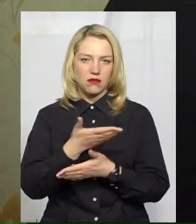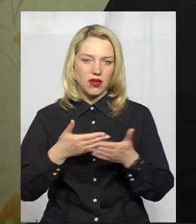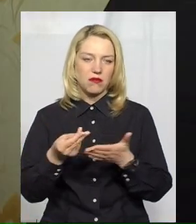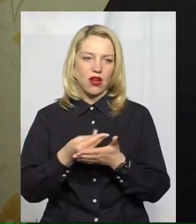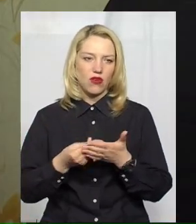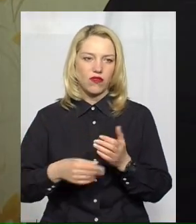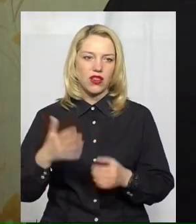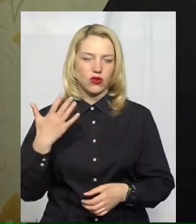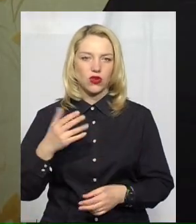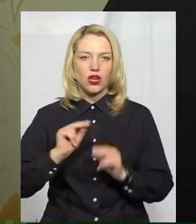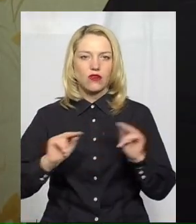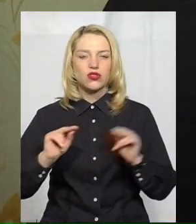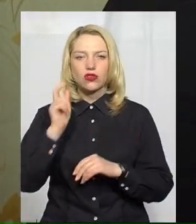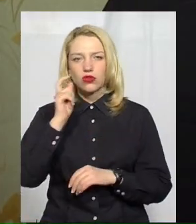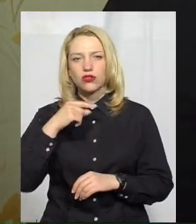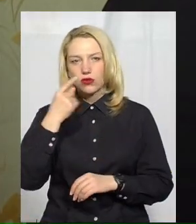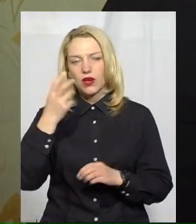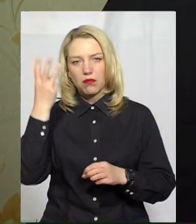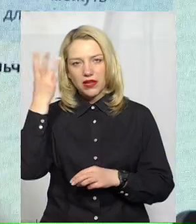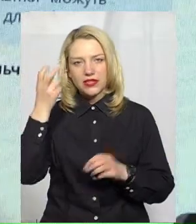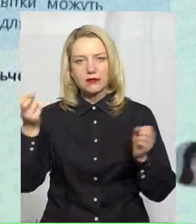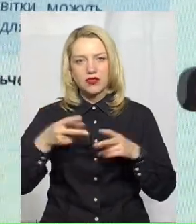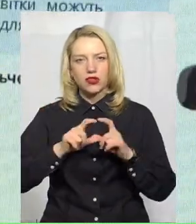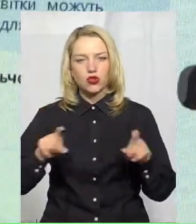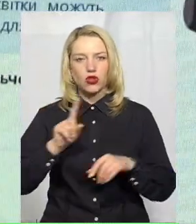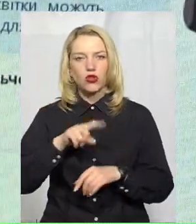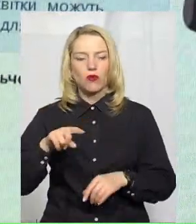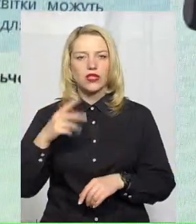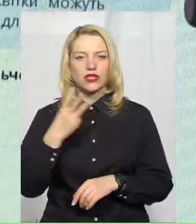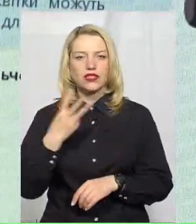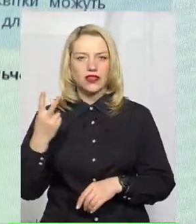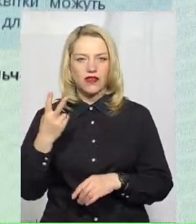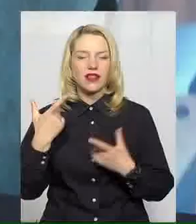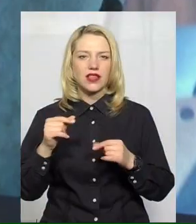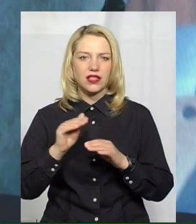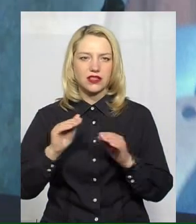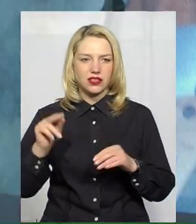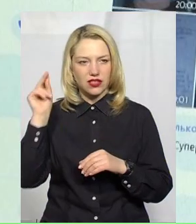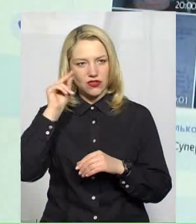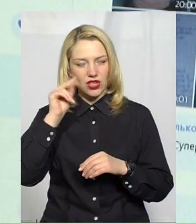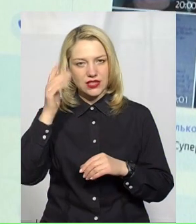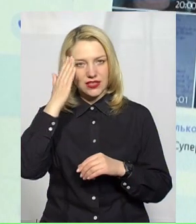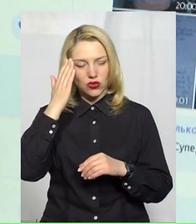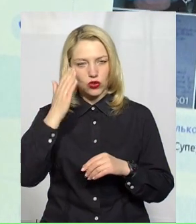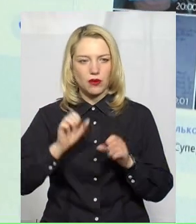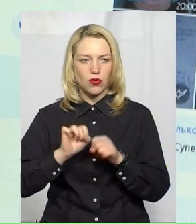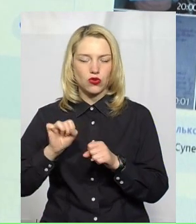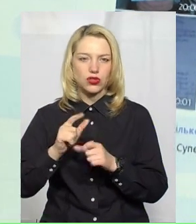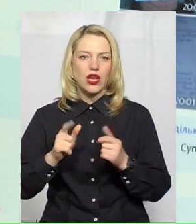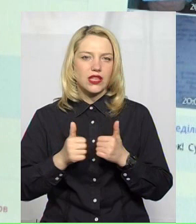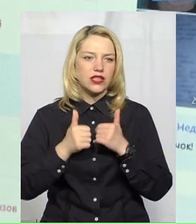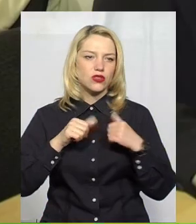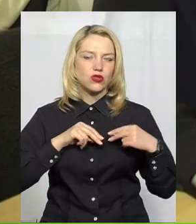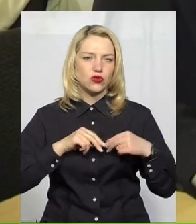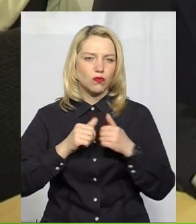ручку. Вчителька української мови Хмельницької спеціальної школи номер 32, де навчаються діти з інтелектуальними порушеннями та супутніми діагнозами,